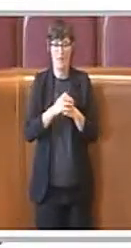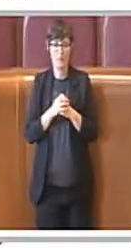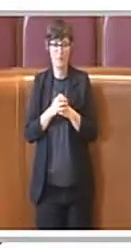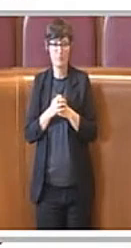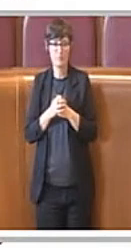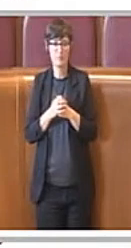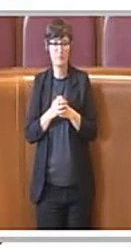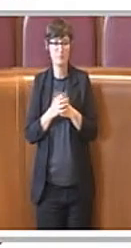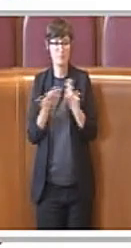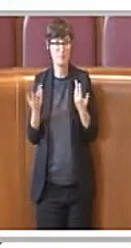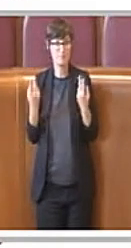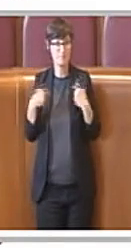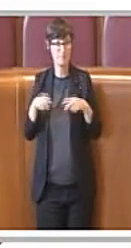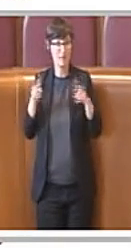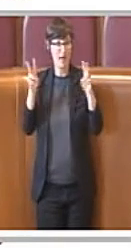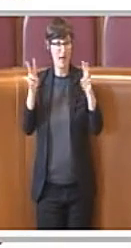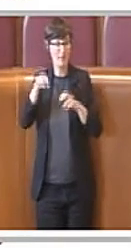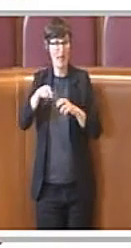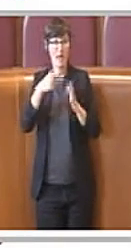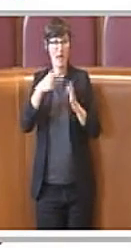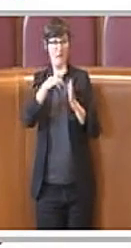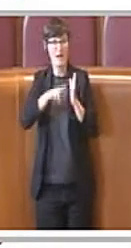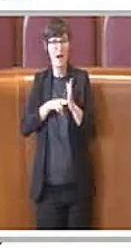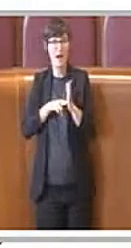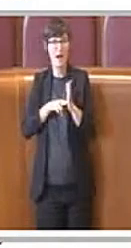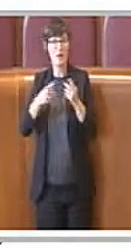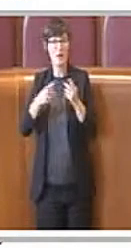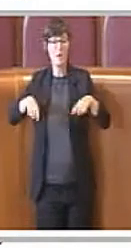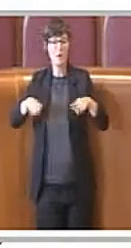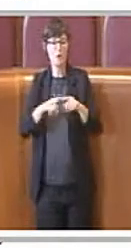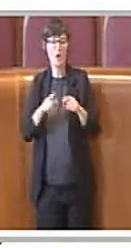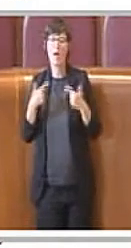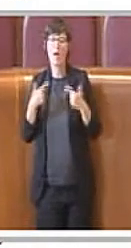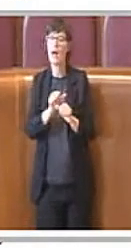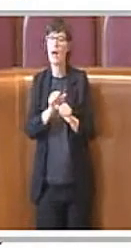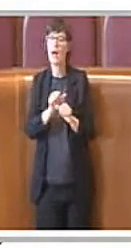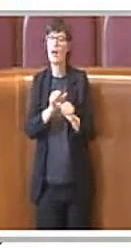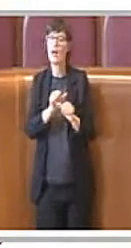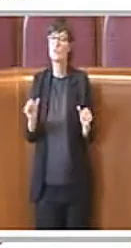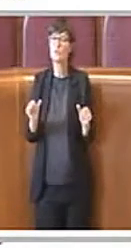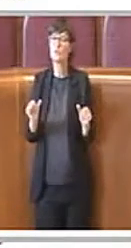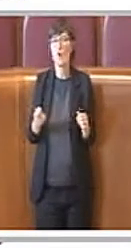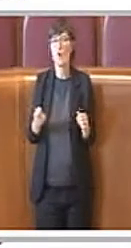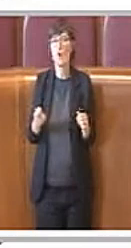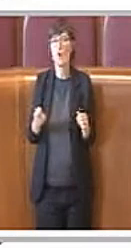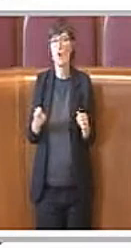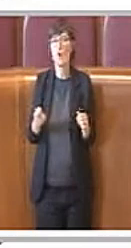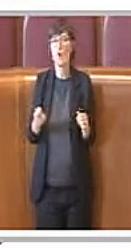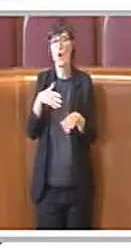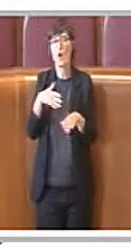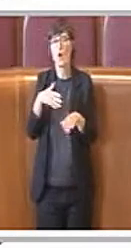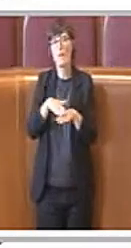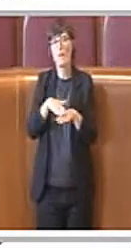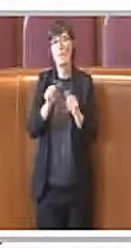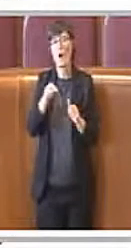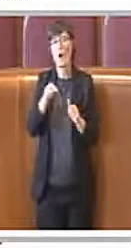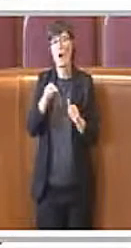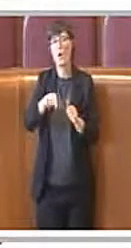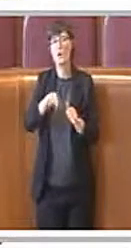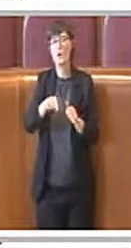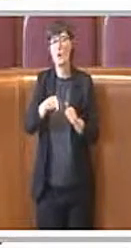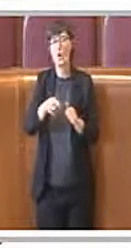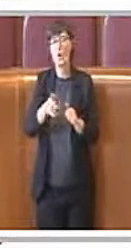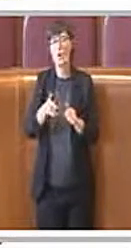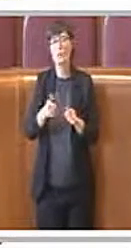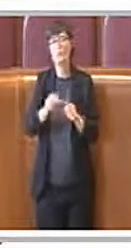Consiglio definisce esclusivamente le modalità di presentazione delle proposte di iniziativa popolare o delle consulte, in particolare all